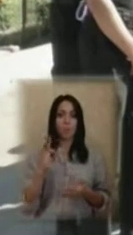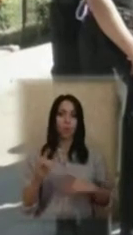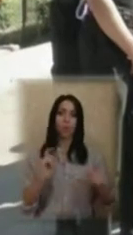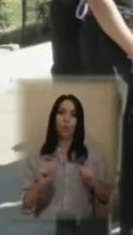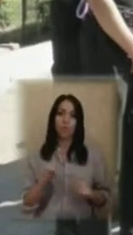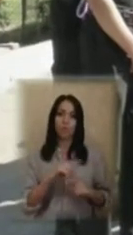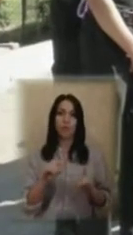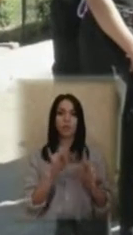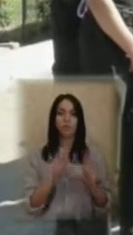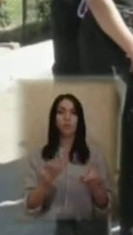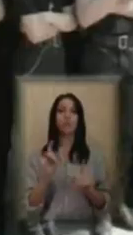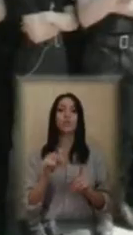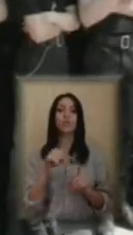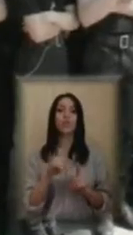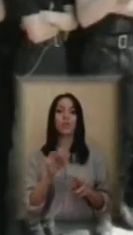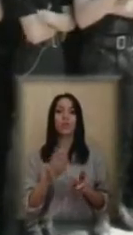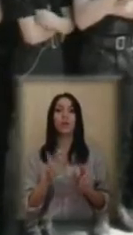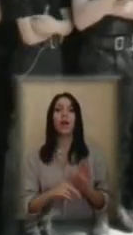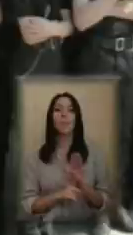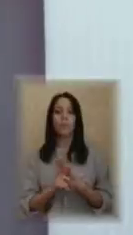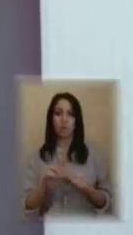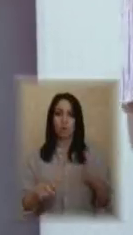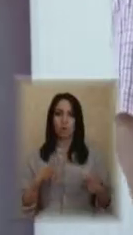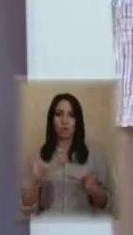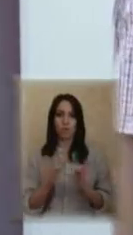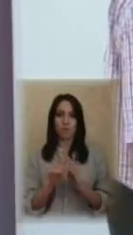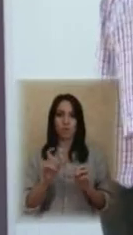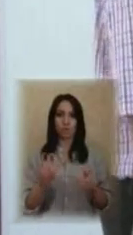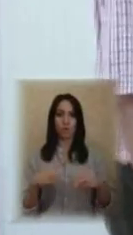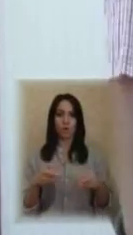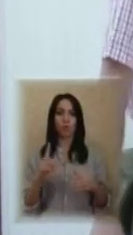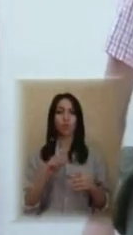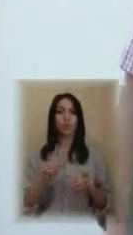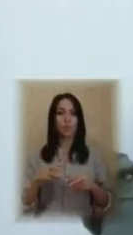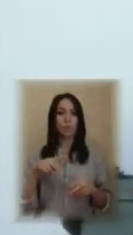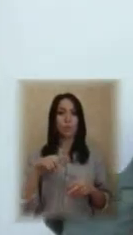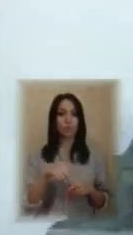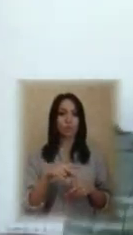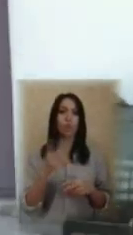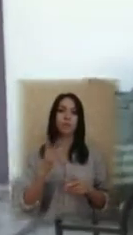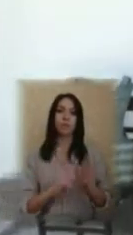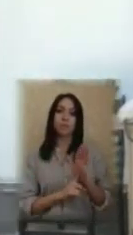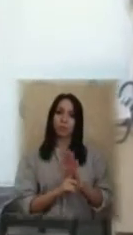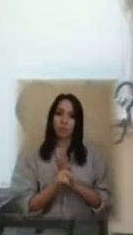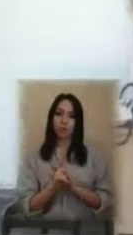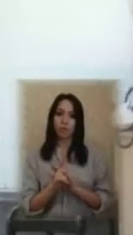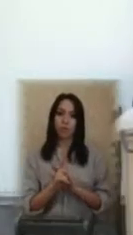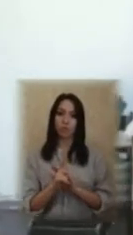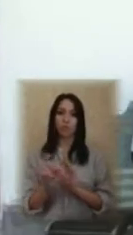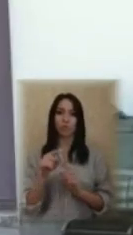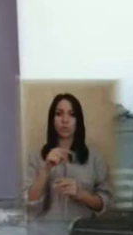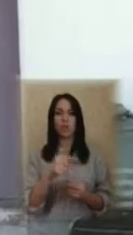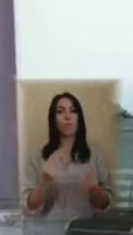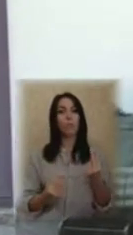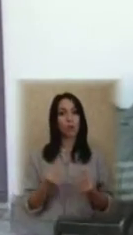з чого і як починати тренування з собакою. Щоб собака йшла на затримання, з початку потрібно з неї пограти, це м